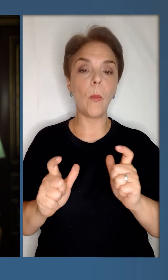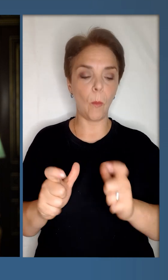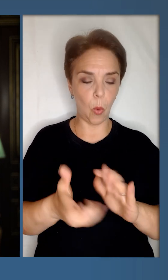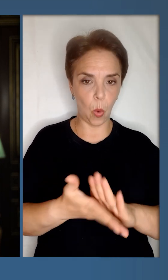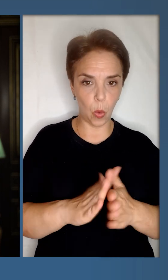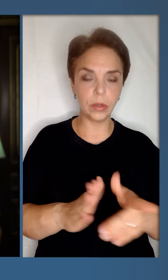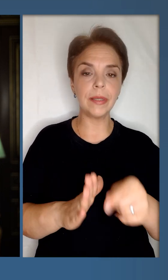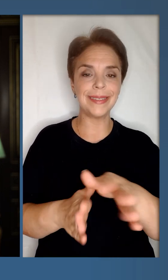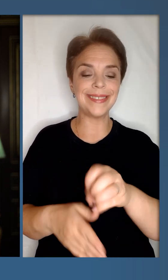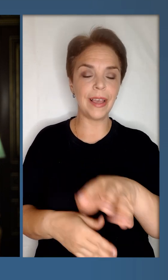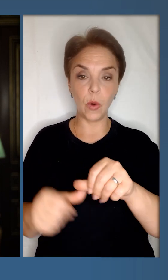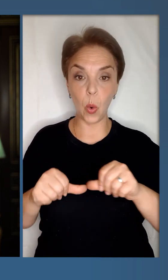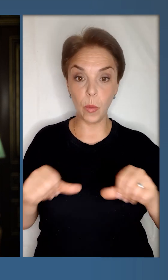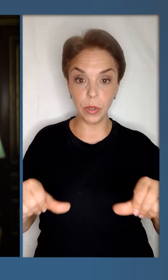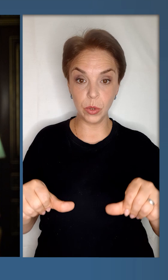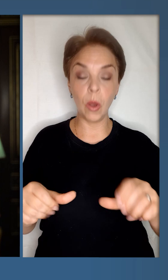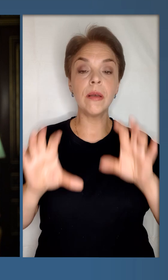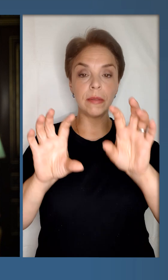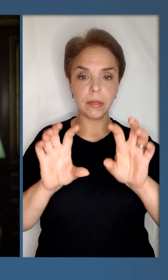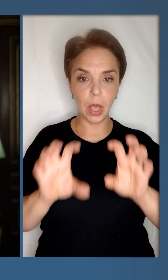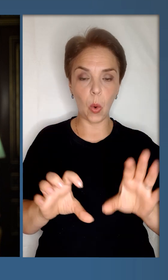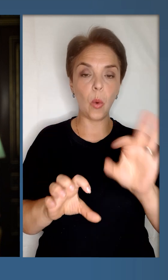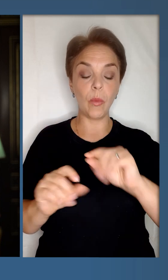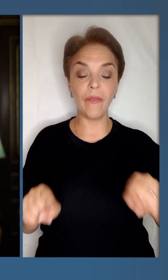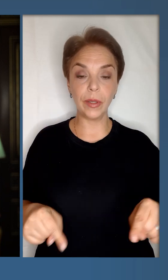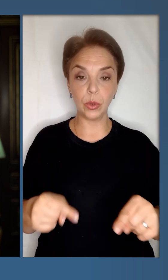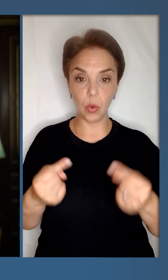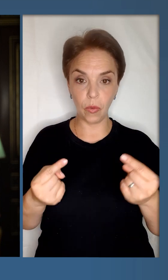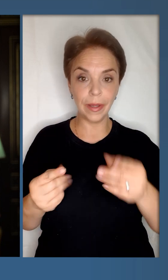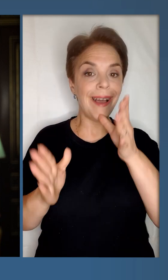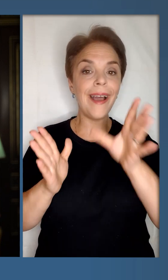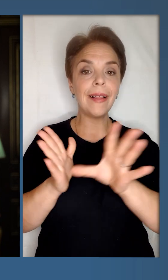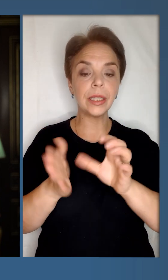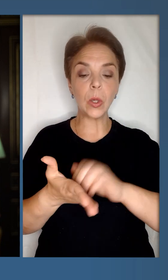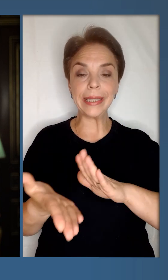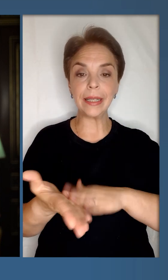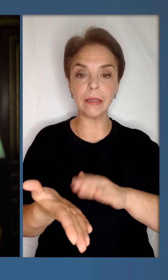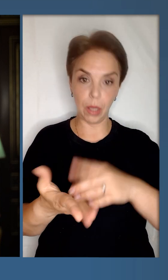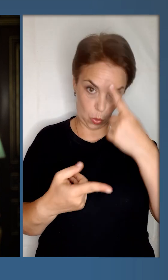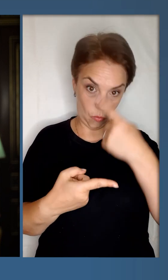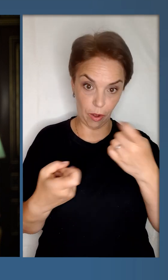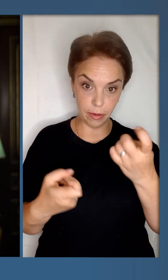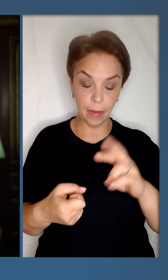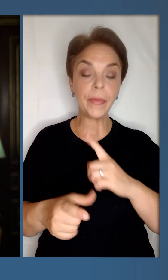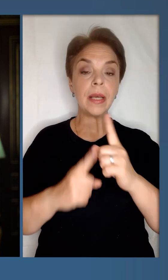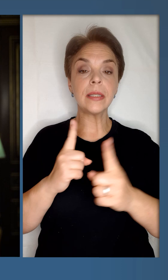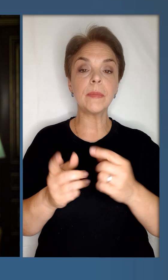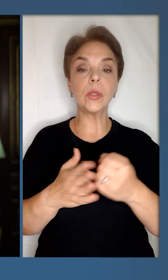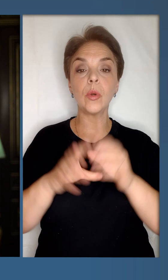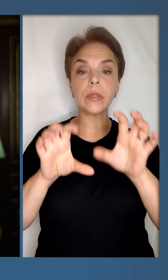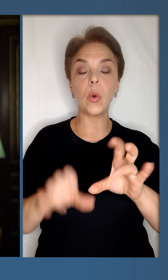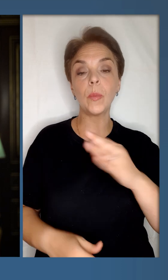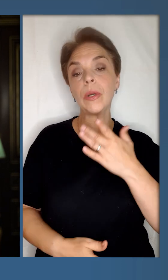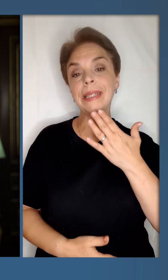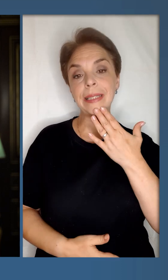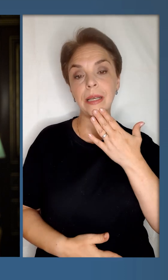погодили з Єврокомісією. Закон про відновлення електронного декларування. Зміни